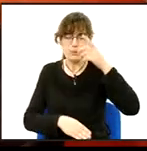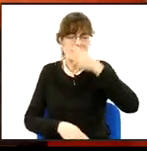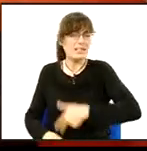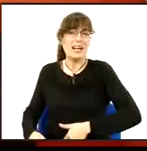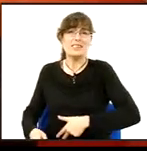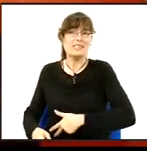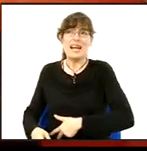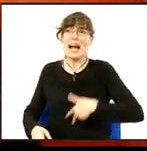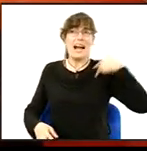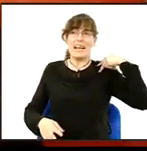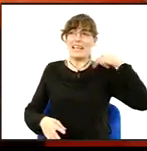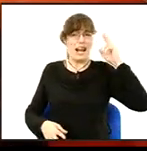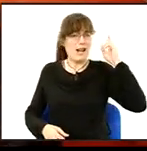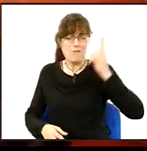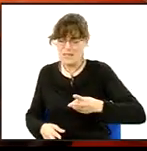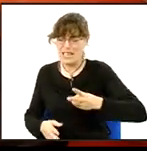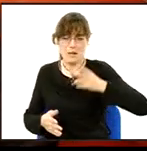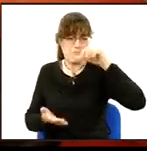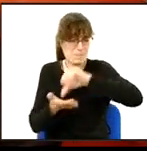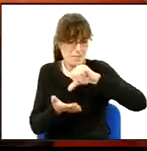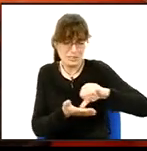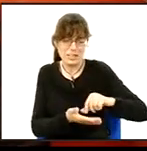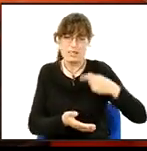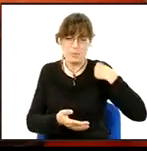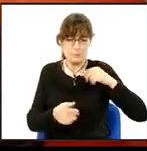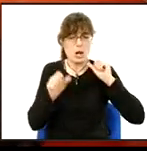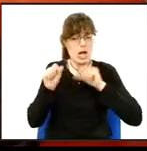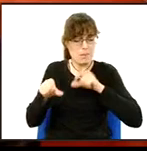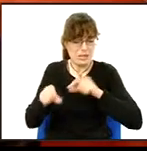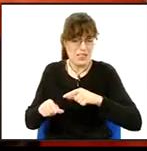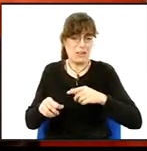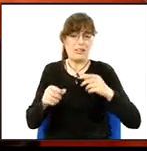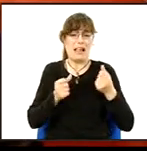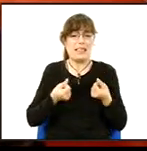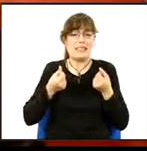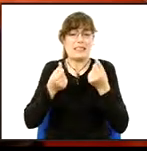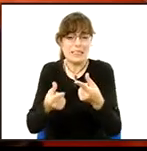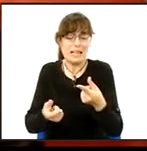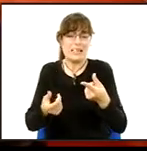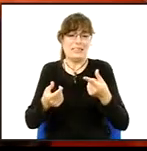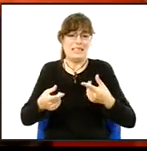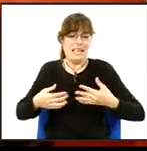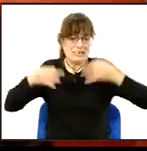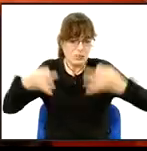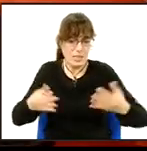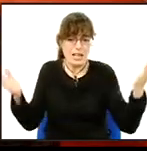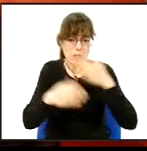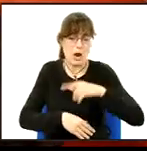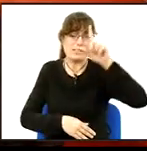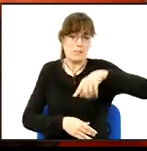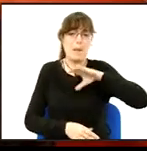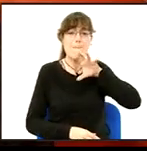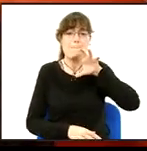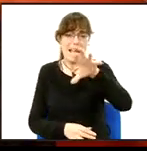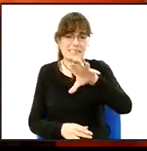bigatants o molts bigatants, que la immigració ha portat inseguretat a aquesta ciutat i a tot el país. I això és el